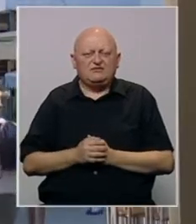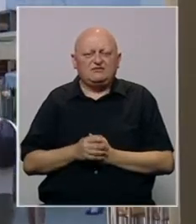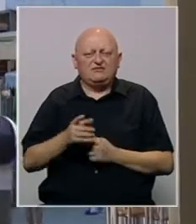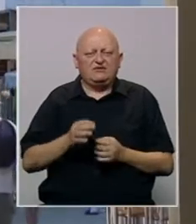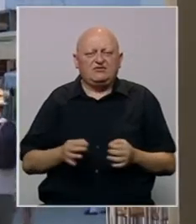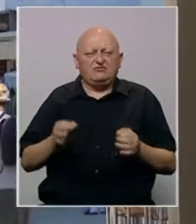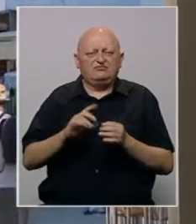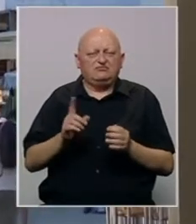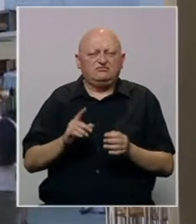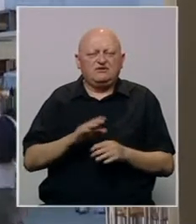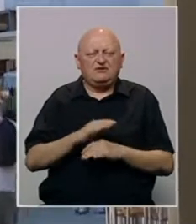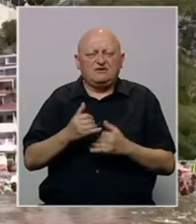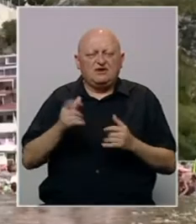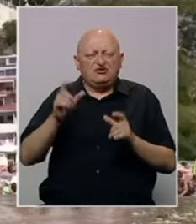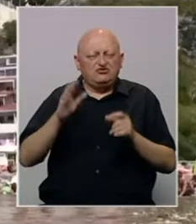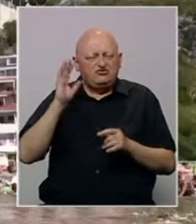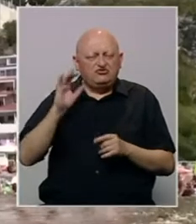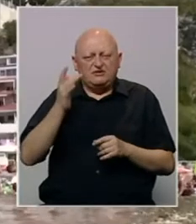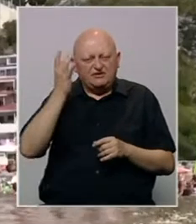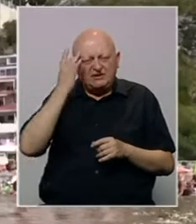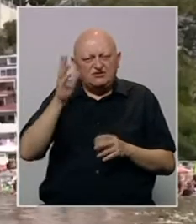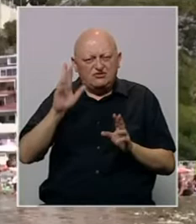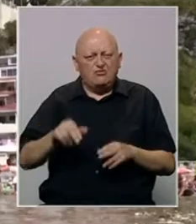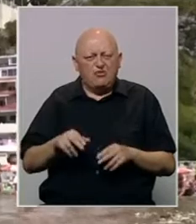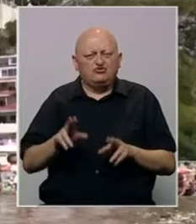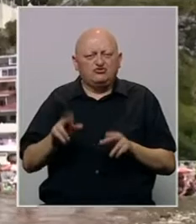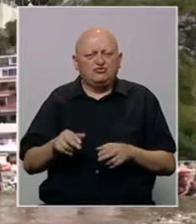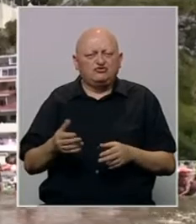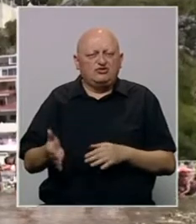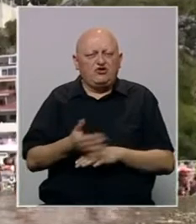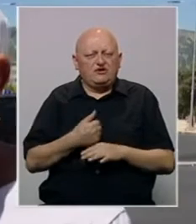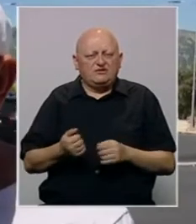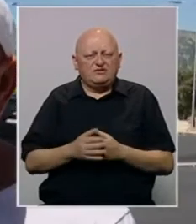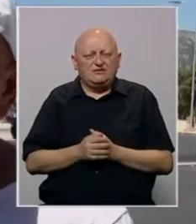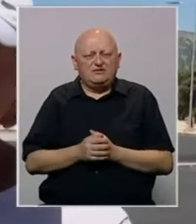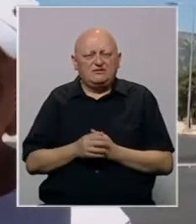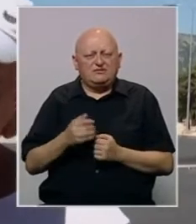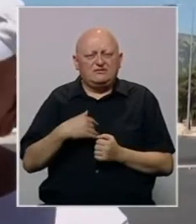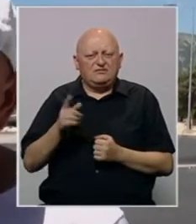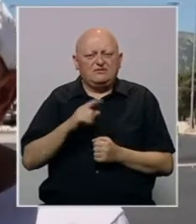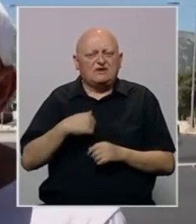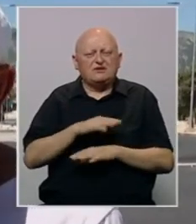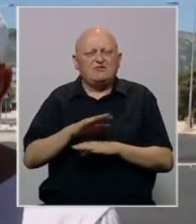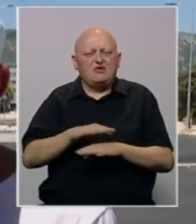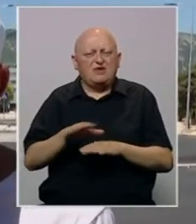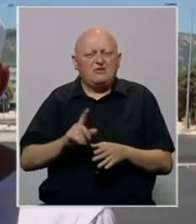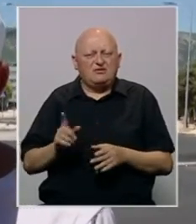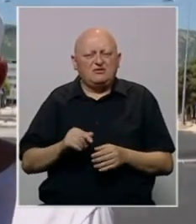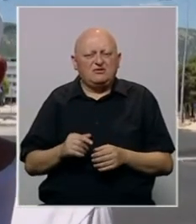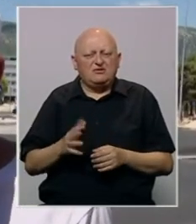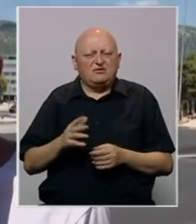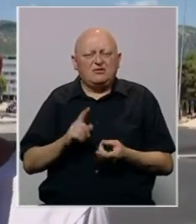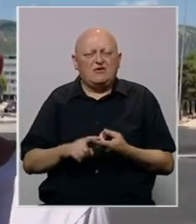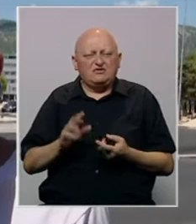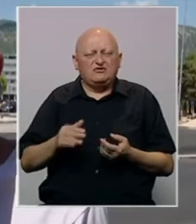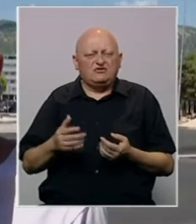ovaj projekti nisu još svi građani čuli pa ne znaju niti da ga imaju mogućnost koristiti. Pa nisam, jer sam već bio na možu. Ali nema to